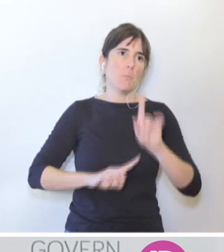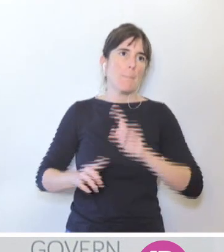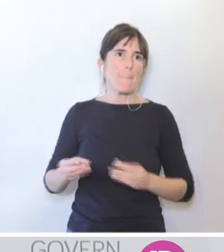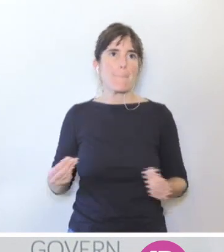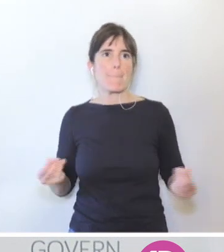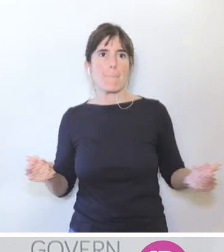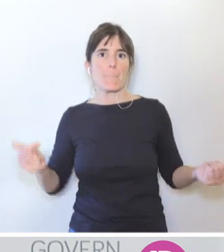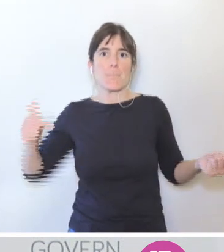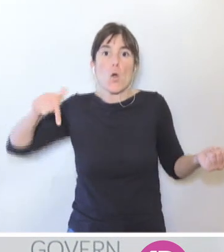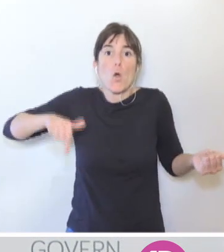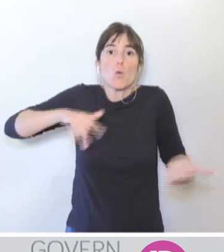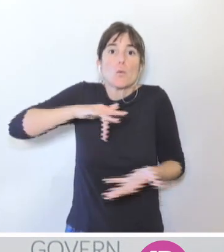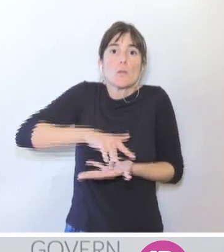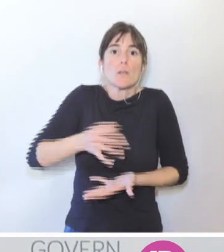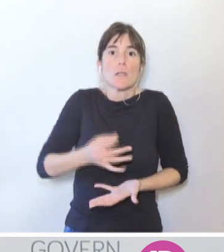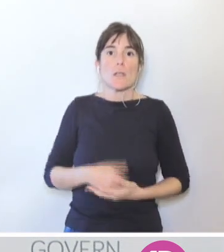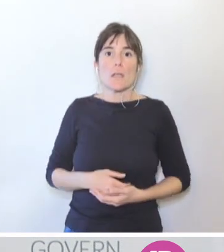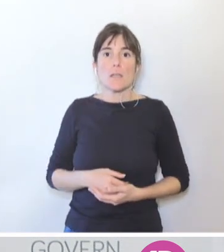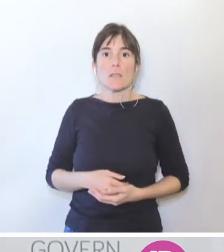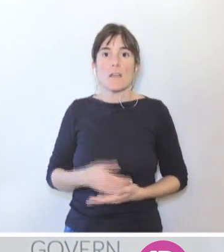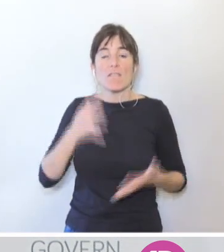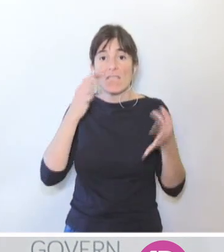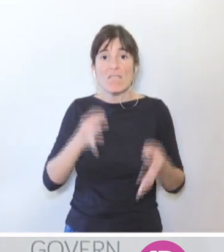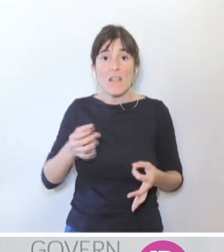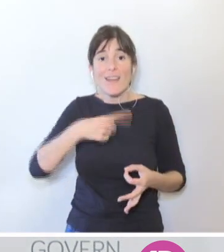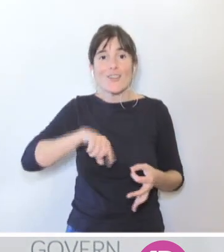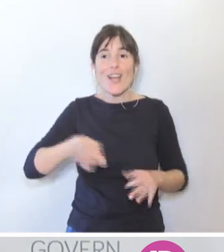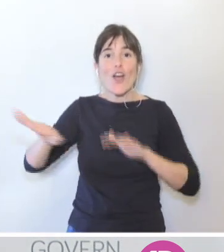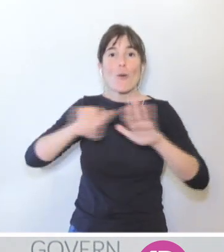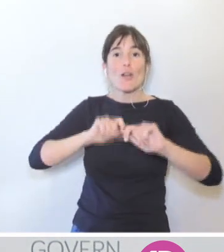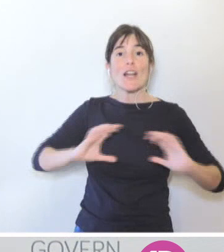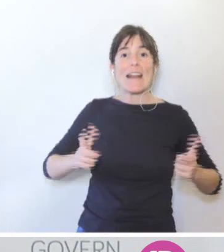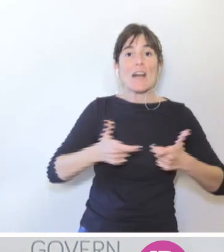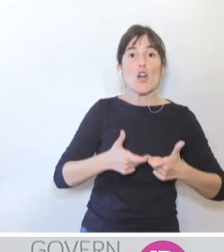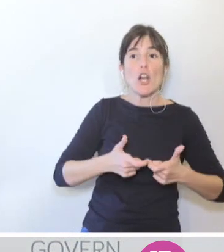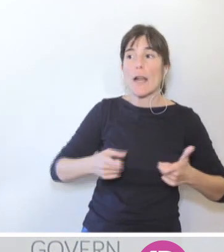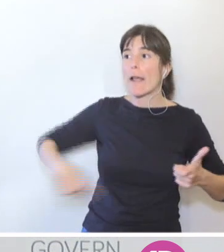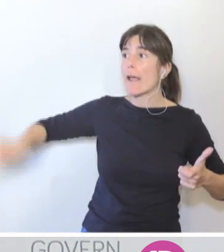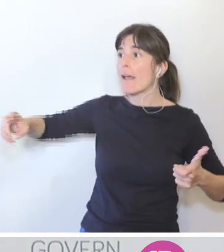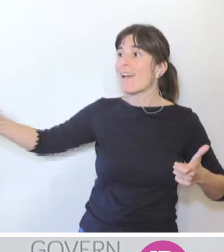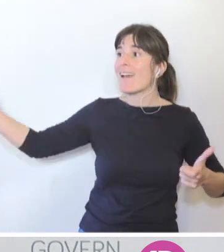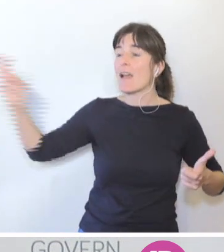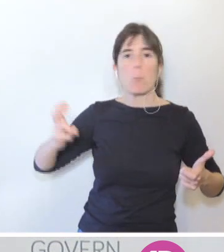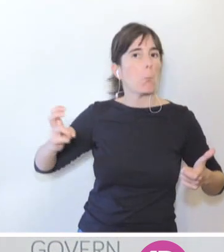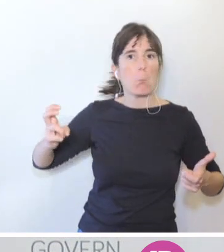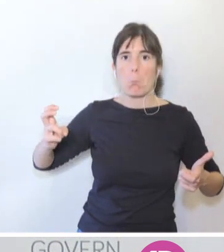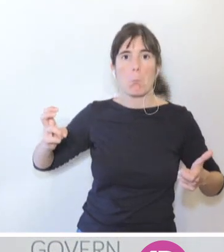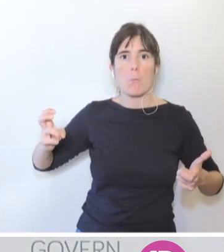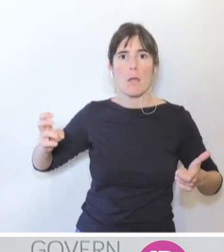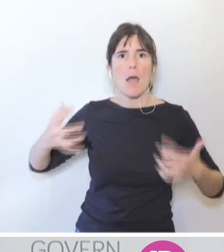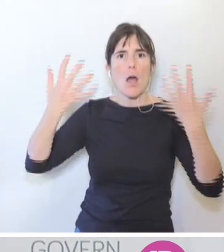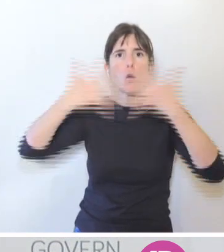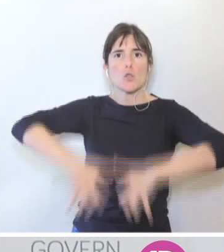el que ha succeït avui és que ni tan sols s'han volgut conèixer aquests paràmetres. O sigui, s'ha dit, no, nosaltres estem en contra.